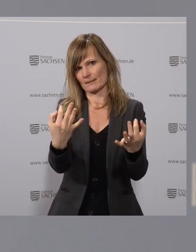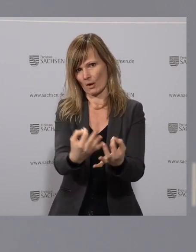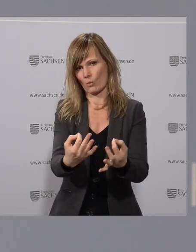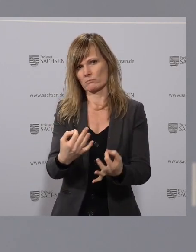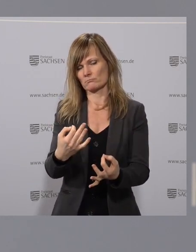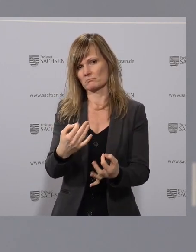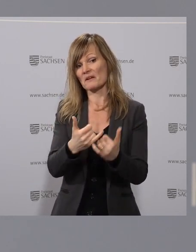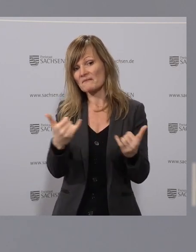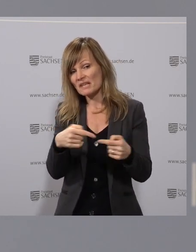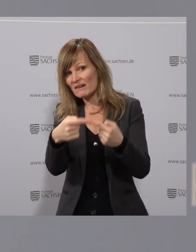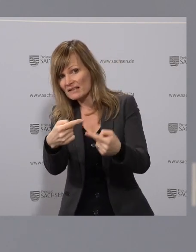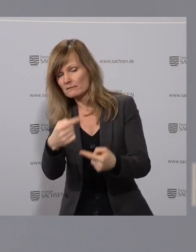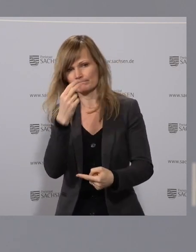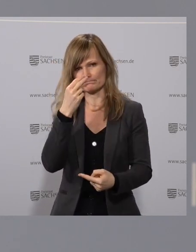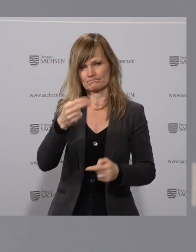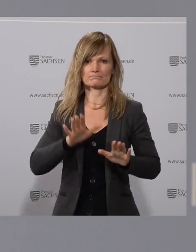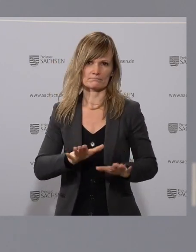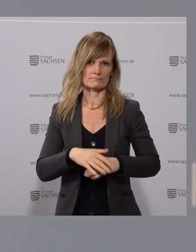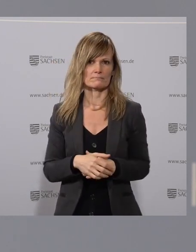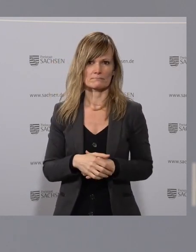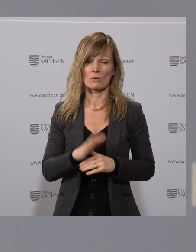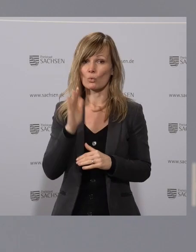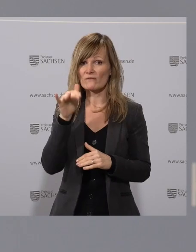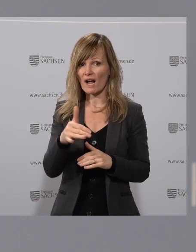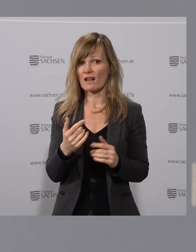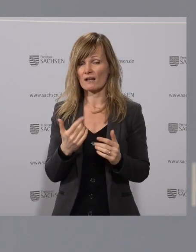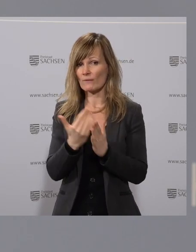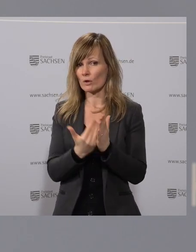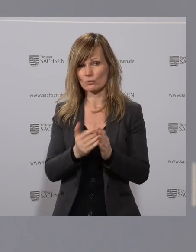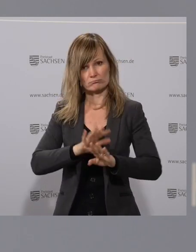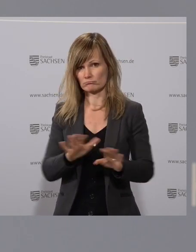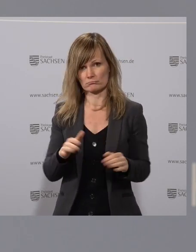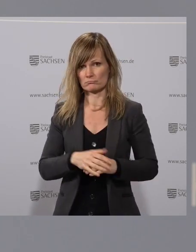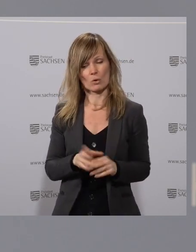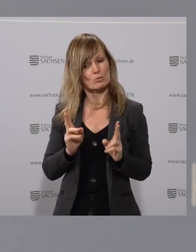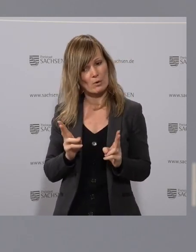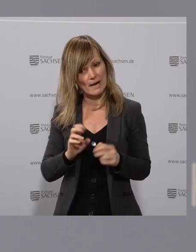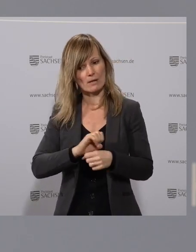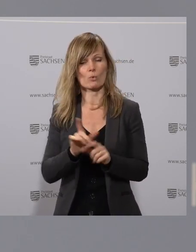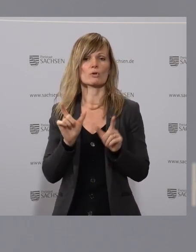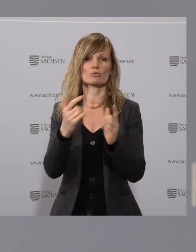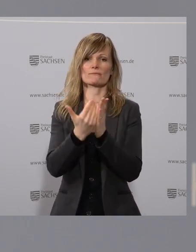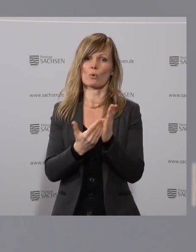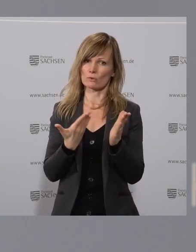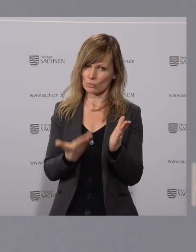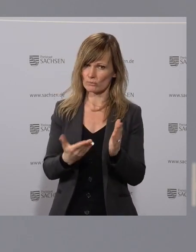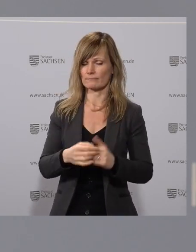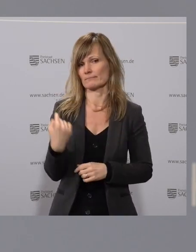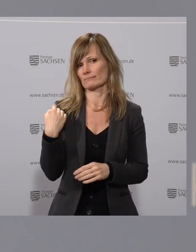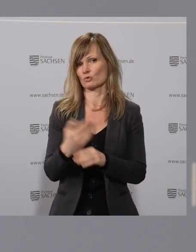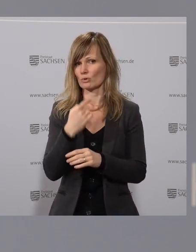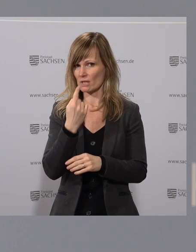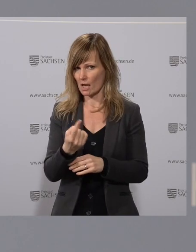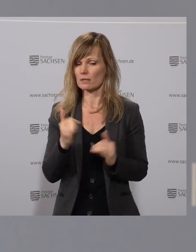haben aber auch, wie angekündigt letzte Woche, keine Notfallverordnung mehr, sondern eine ganz normale Corona-Schutz-Verordnung. Auch das hatte ich